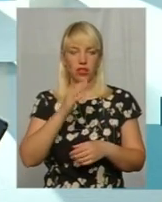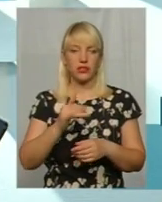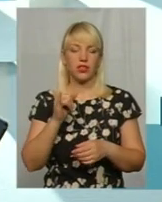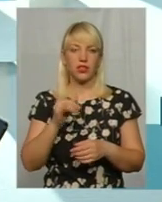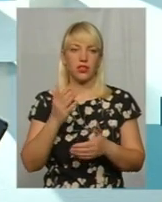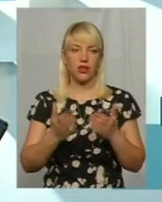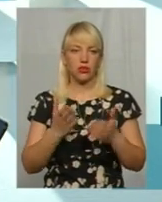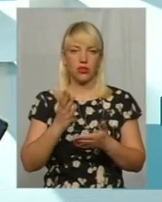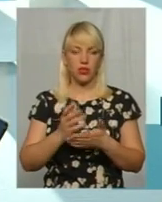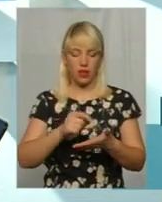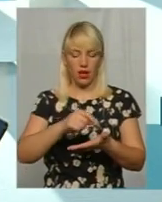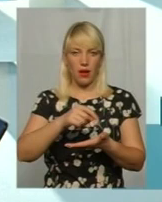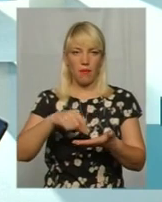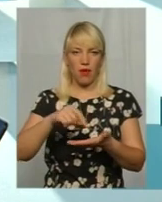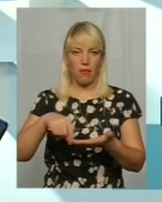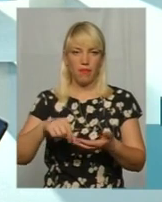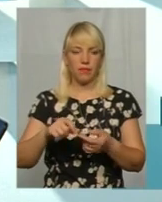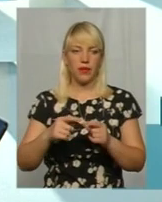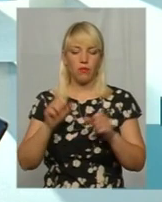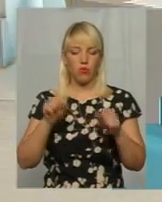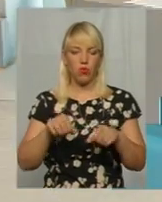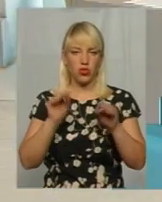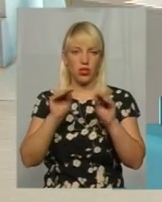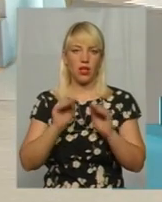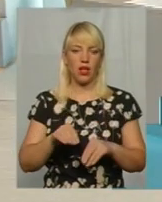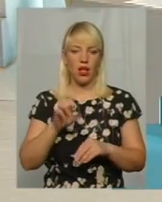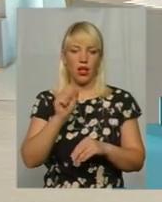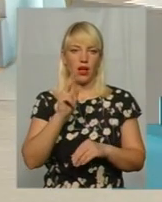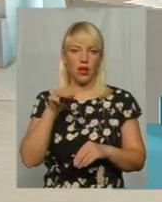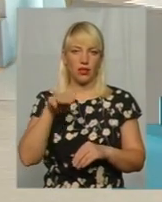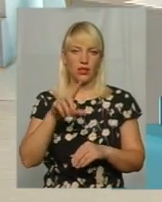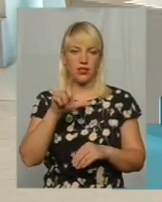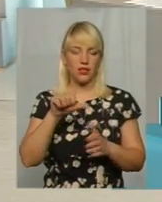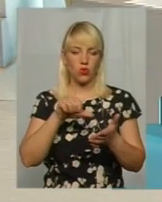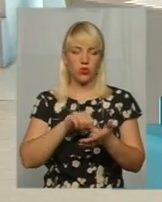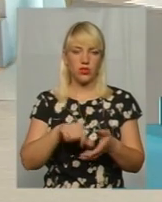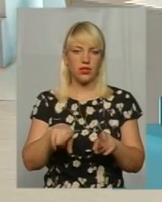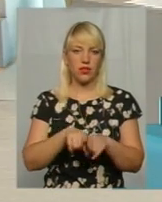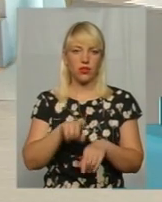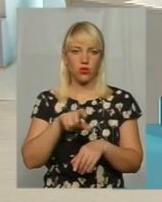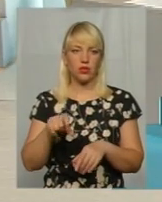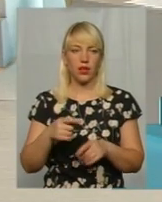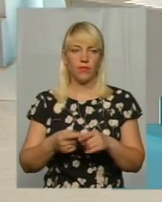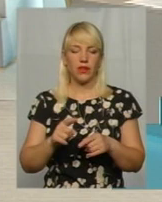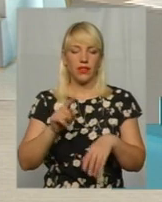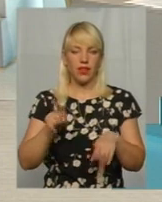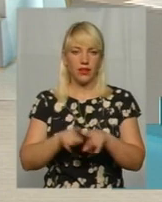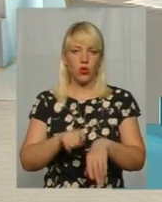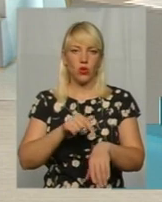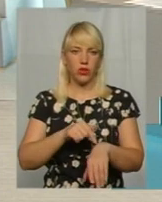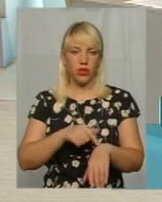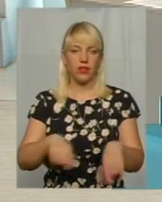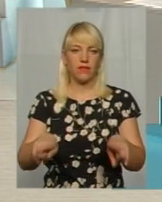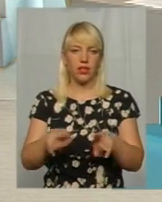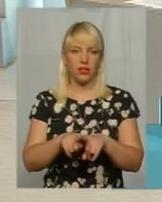листок паперу, можна скласти акт за участю тих самих осіб. Звичайний акт, що о такій-то годині в такому